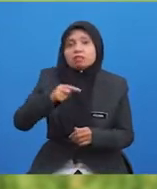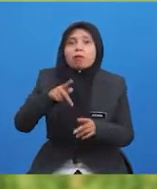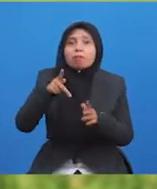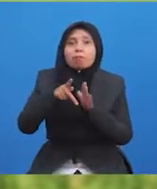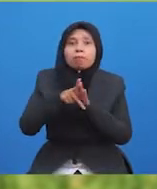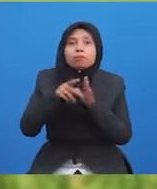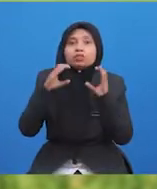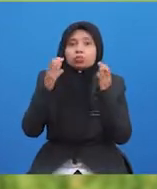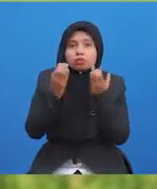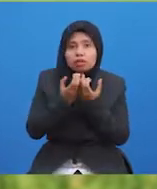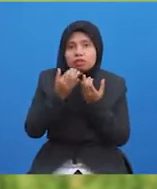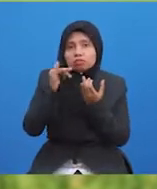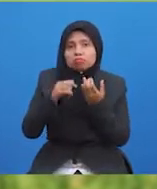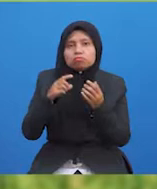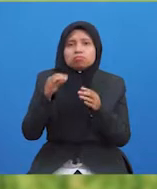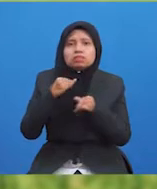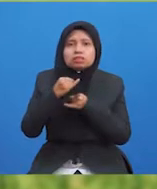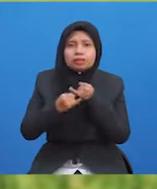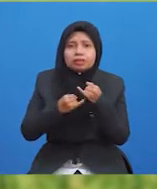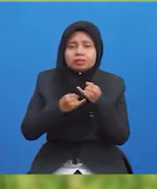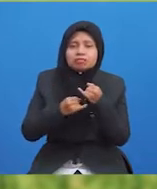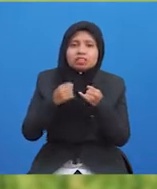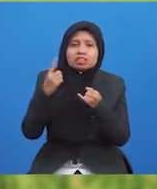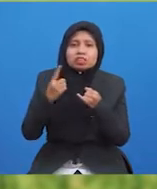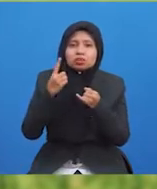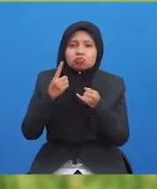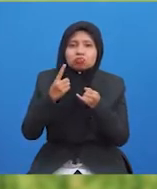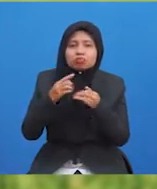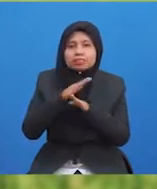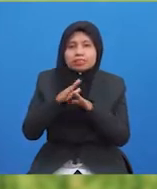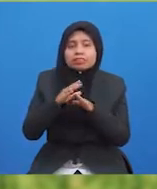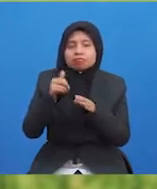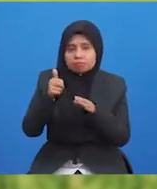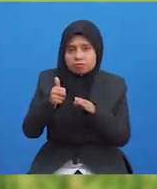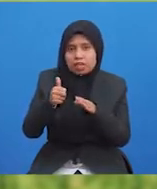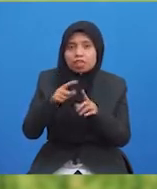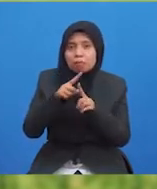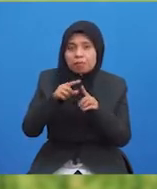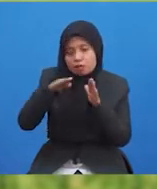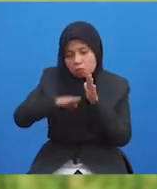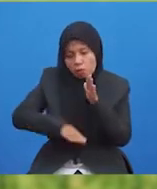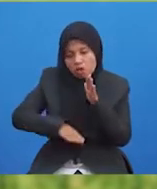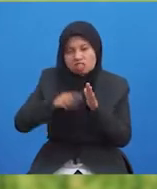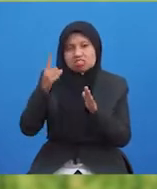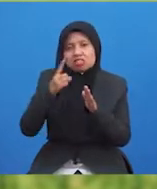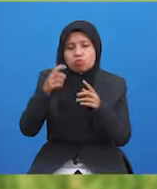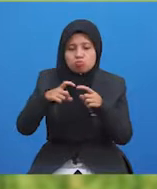mereka sedangkan pasukan yang di bawah kecewa kerana gagal mencapai apa yang diidamkan.